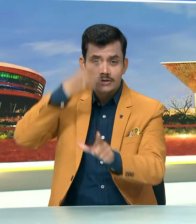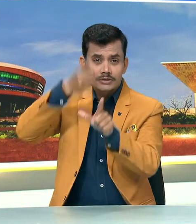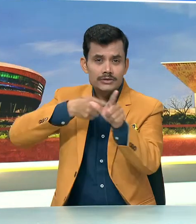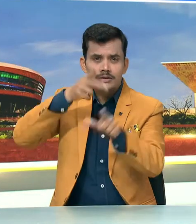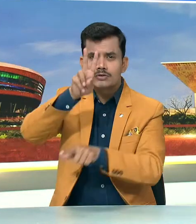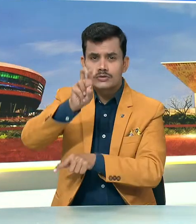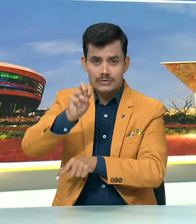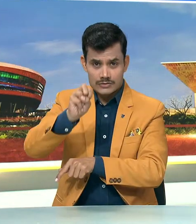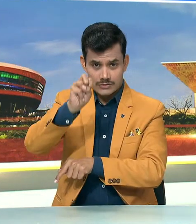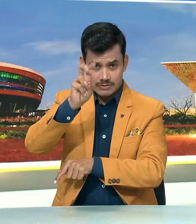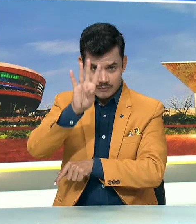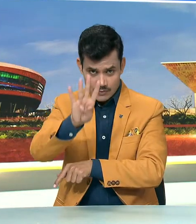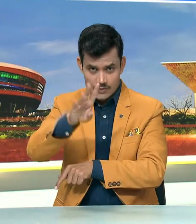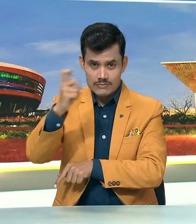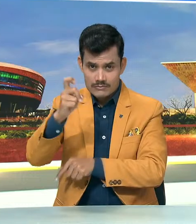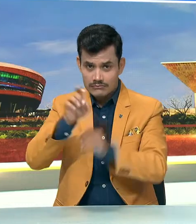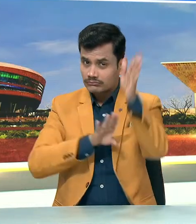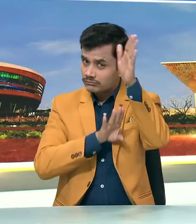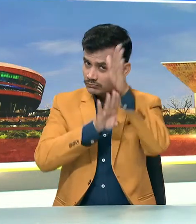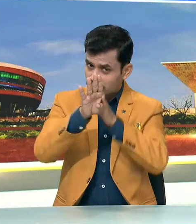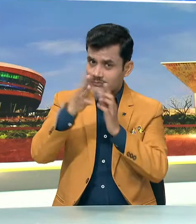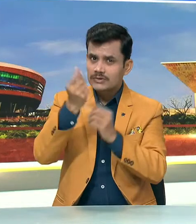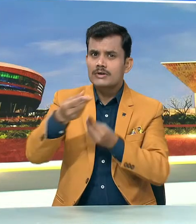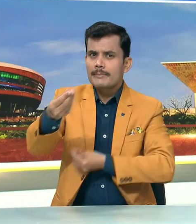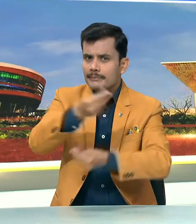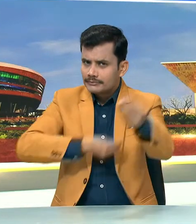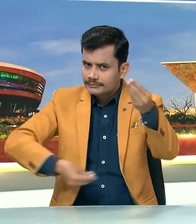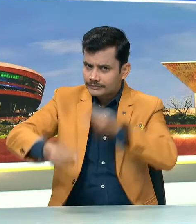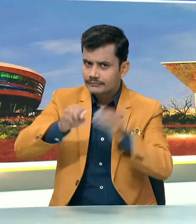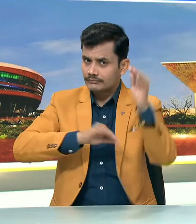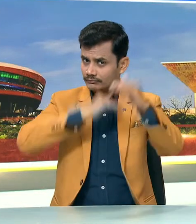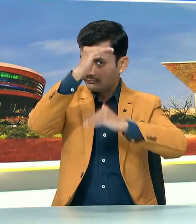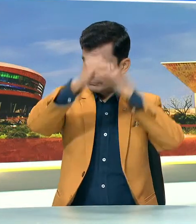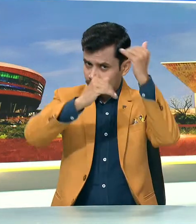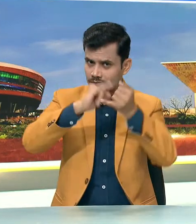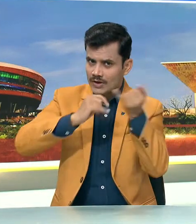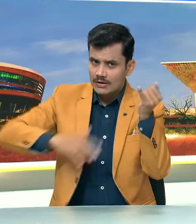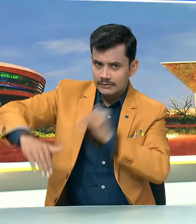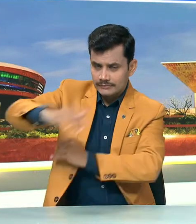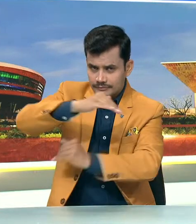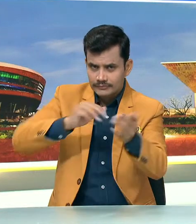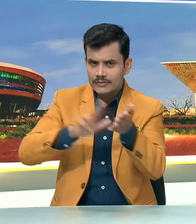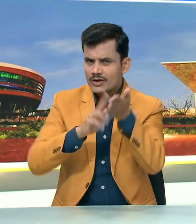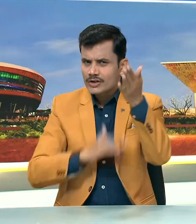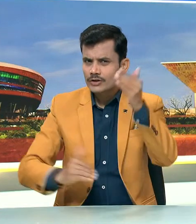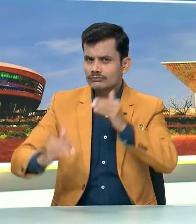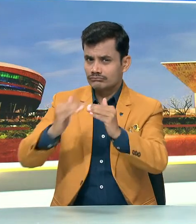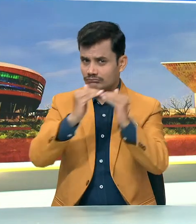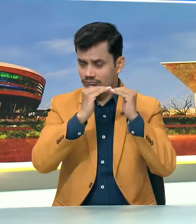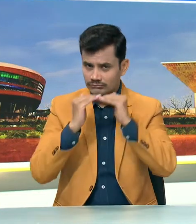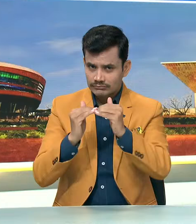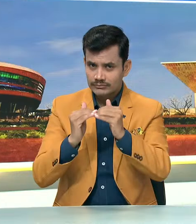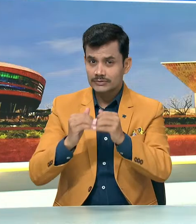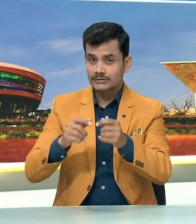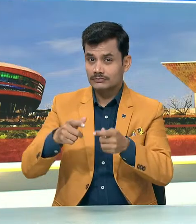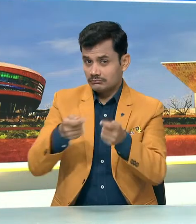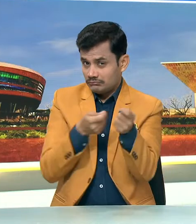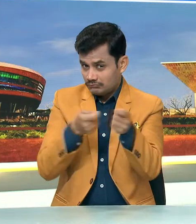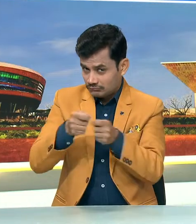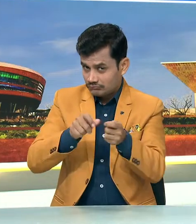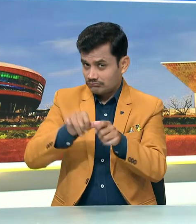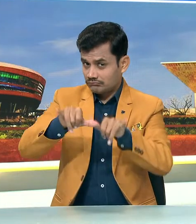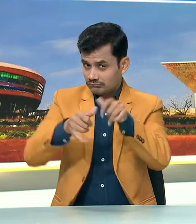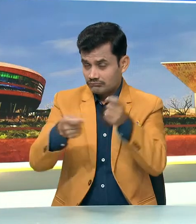बनाना है इसमें आर्थिक वृद्धी, सामाजिक प्रगती, परियावरणिये, स्थिर्ता और सुशासन सहत विकास के